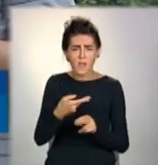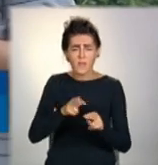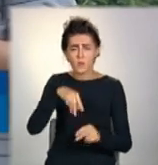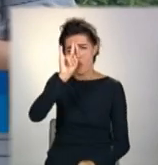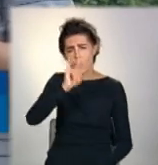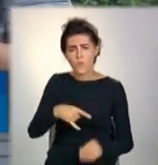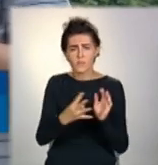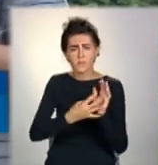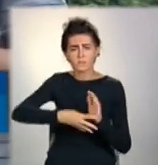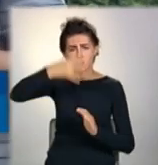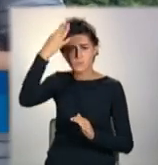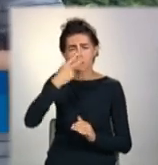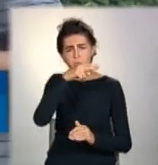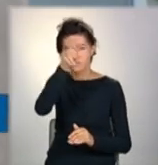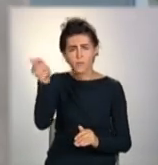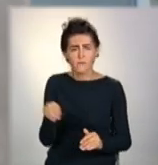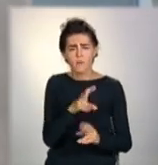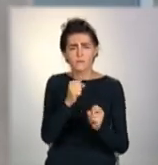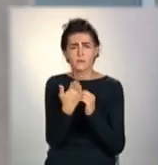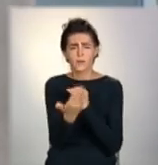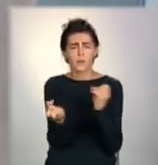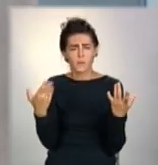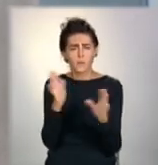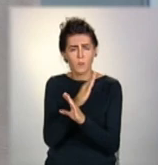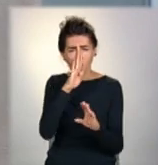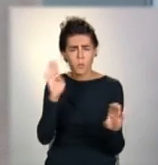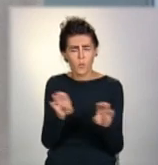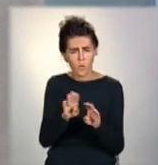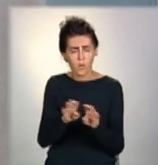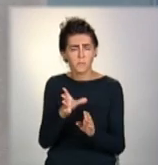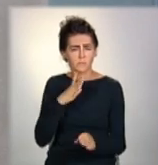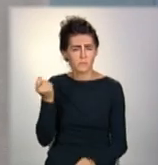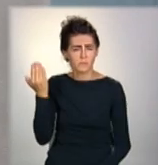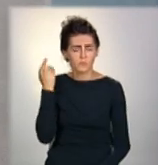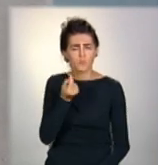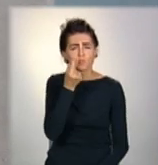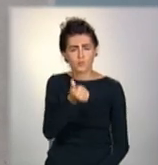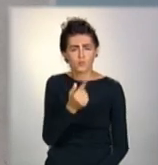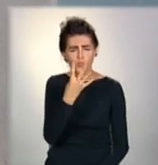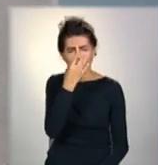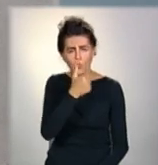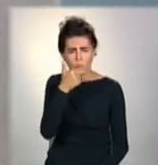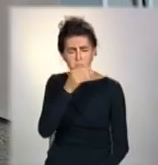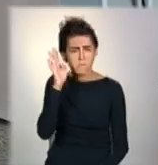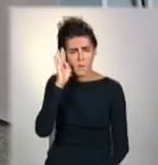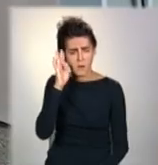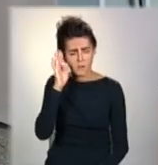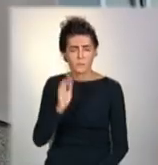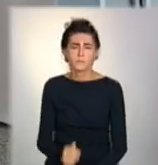поверсі сьогодні так само прочинене на провітрювання, як і напередодні, коли з нього мало не вийшов чотирирічний хлопчик.